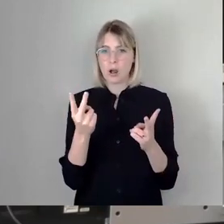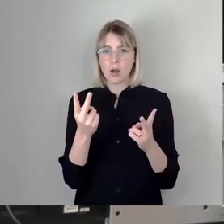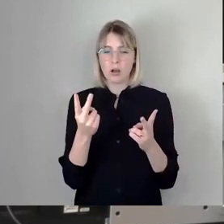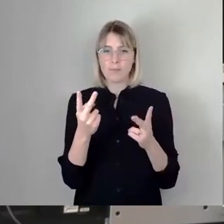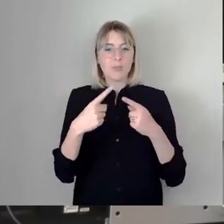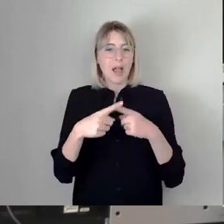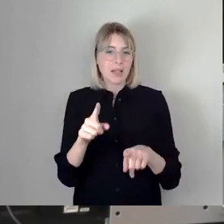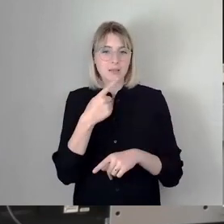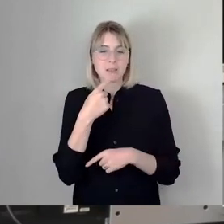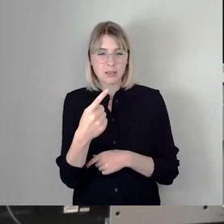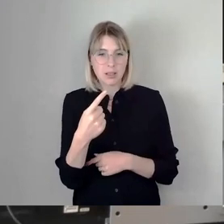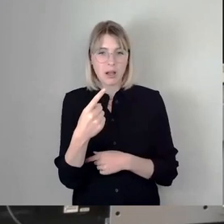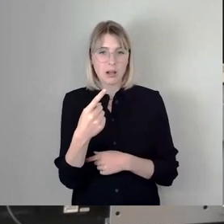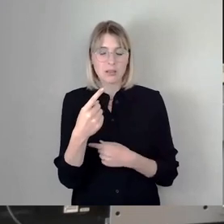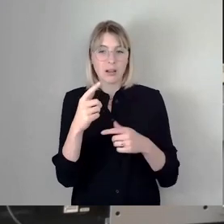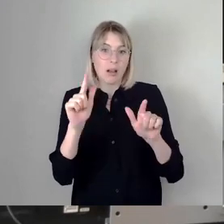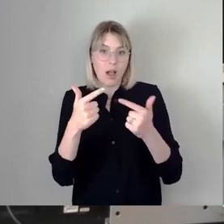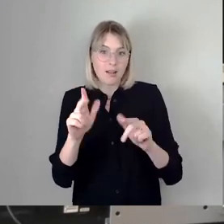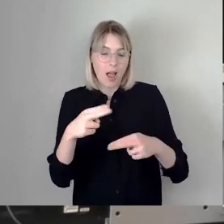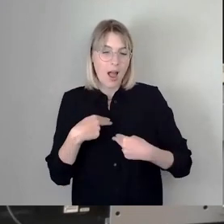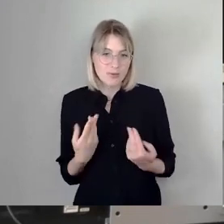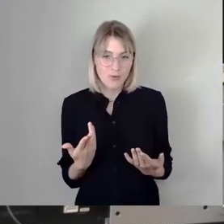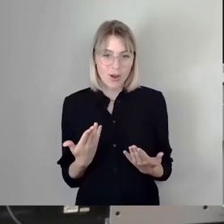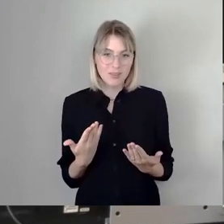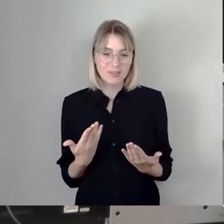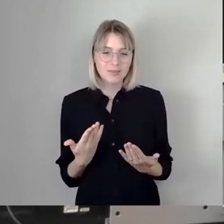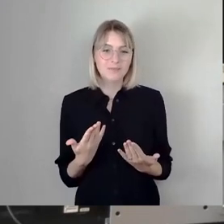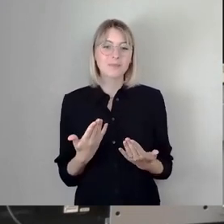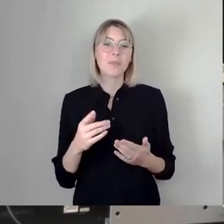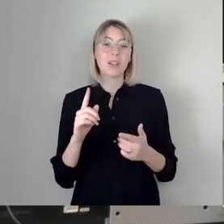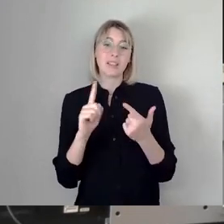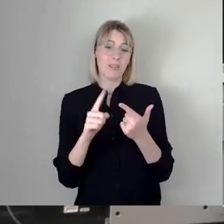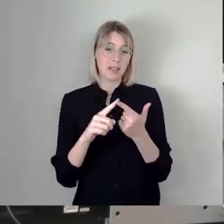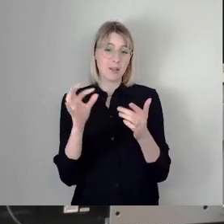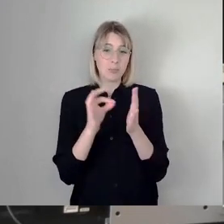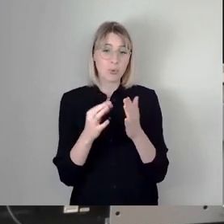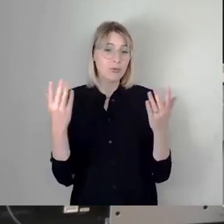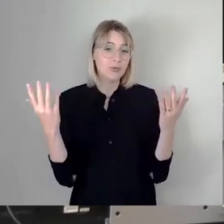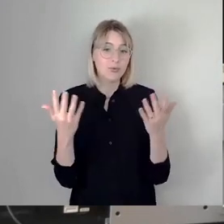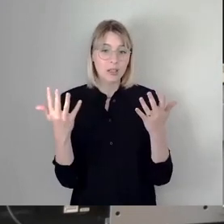Und das Zweite ist, dass wir,